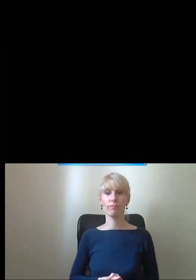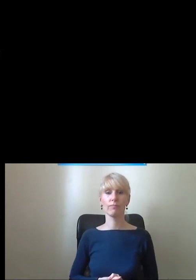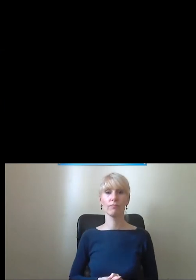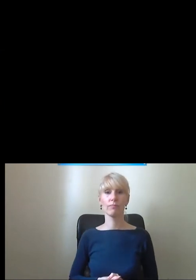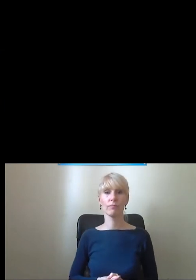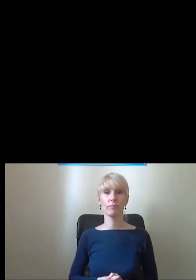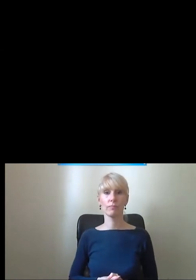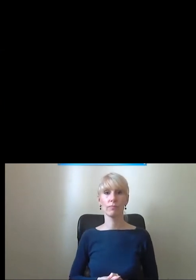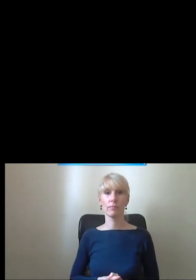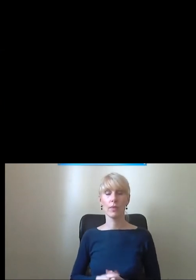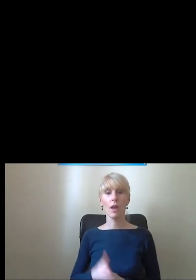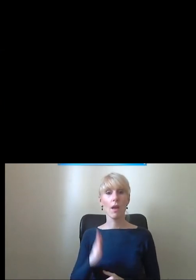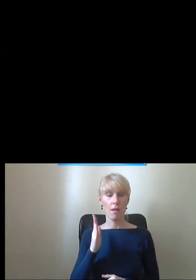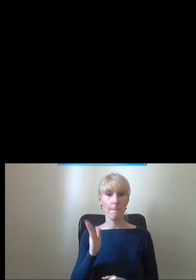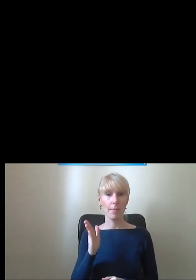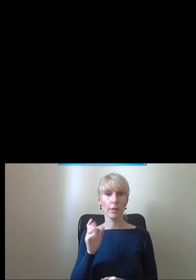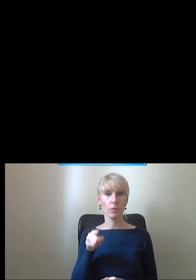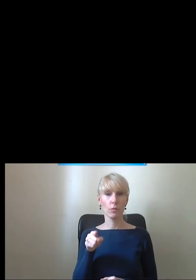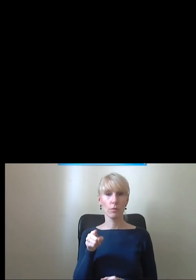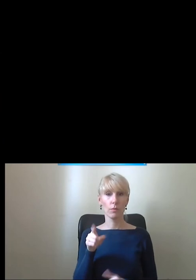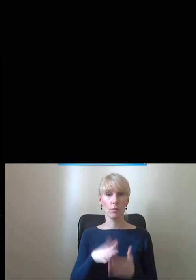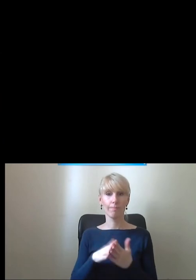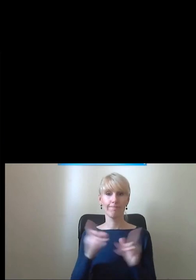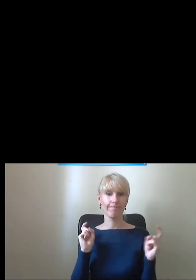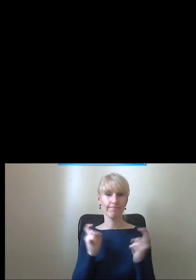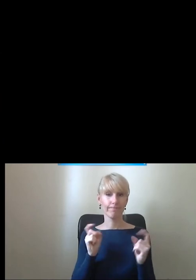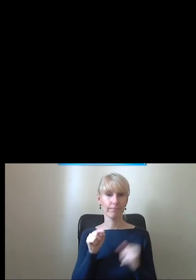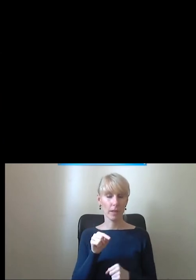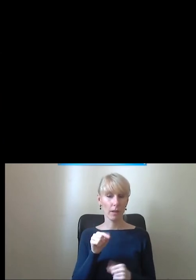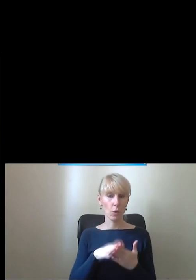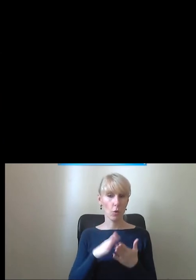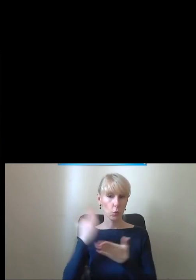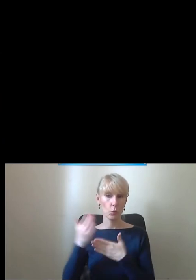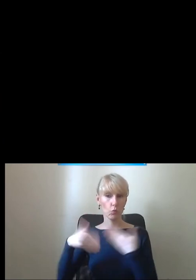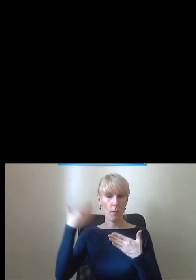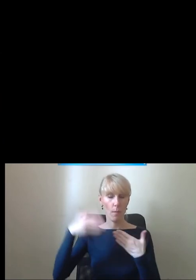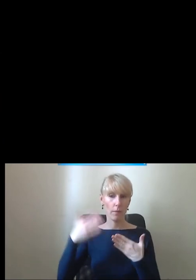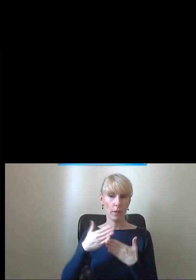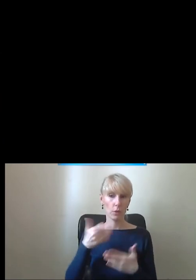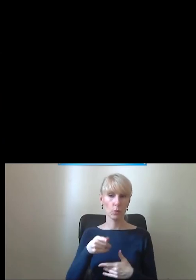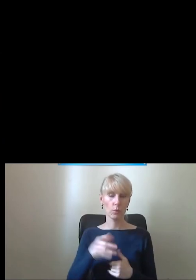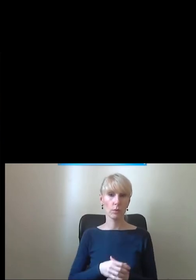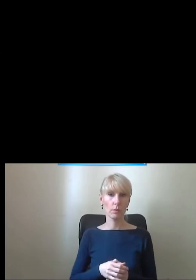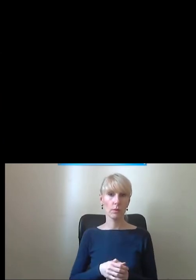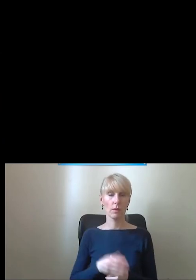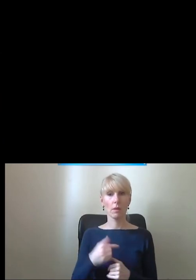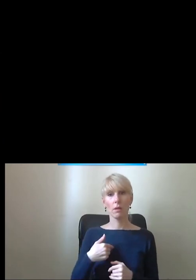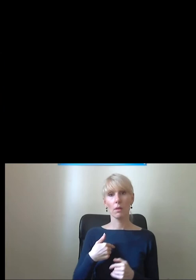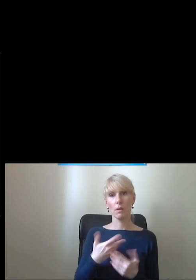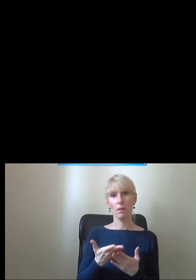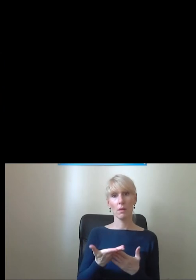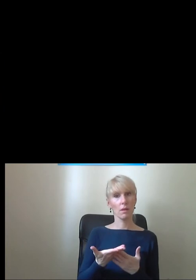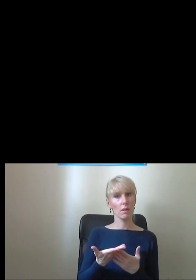opozycji, do wielu, którzy już tutaj wypowiadali się na tych spotkaniach. Ja nadal uważam, że nie da się